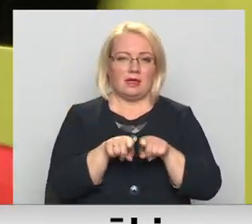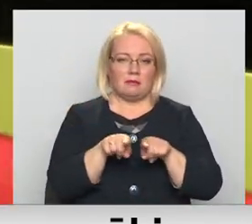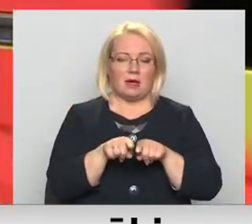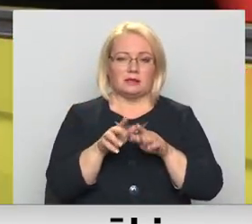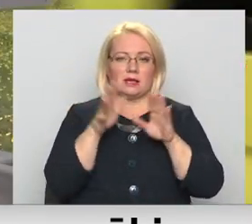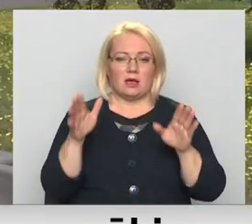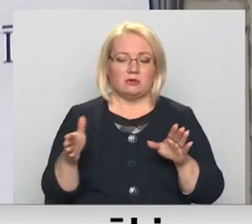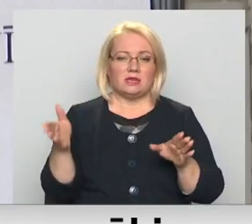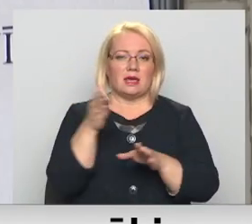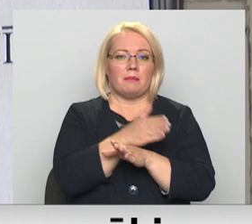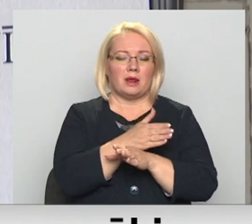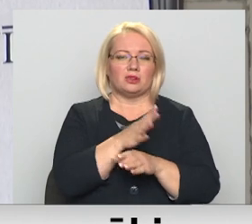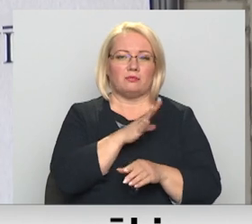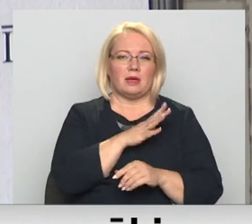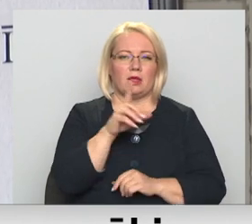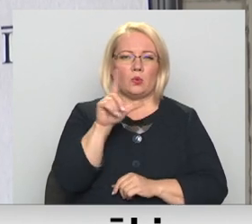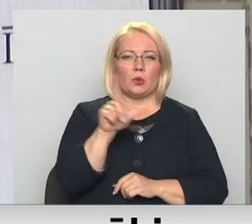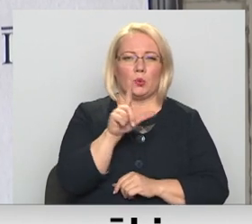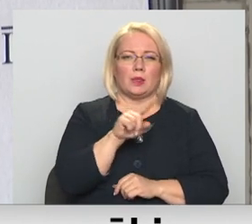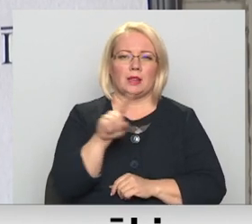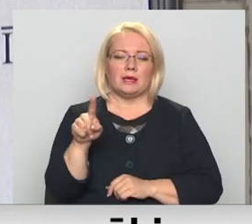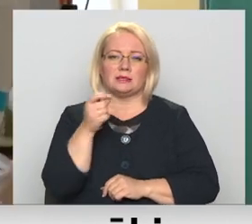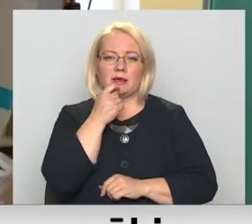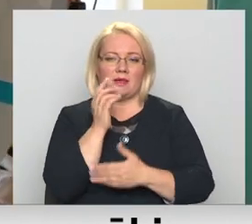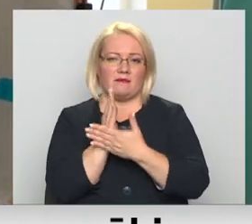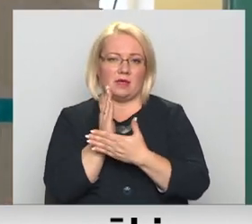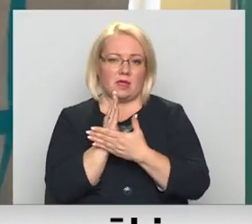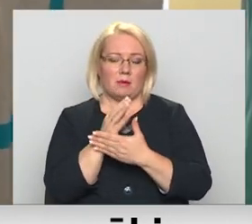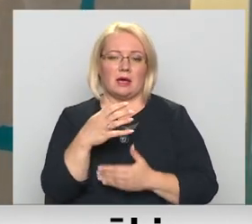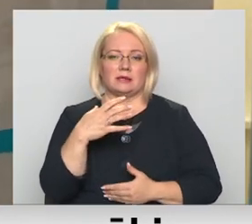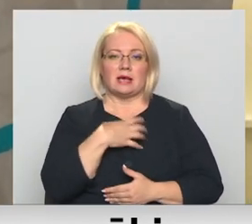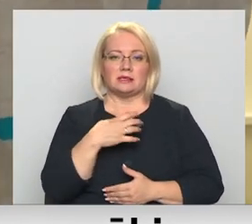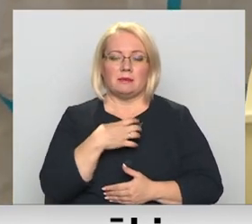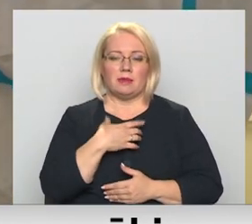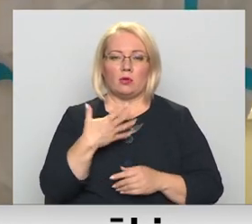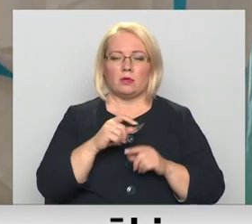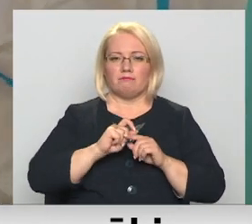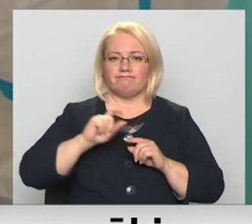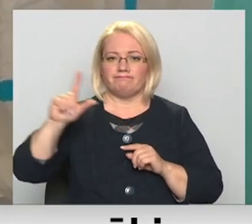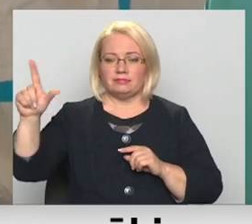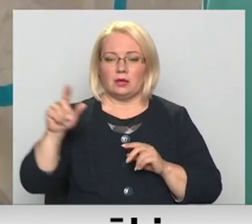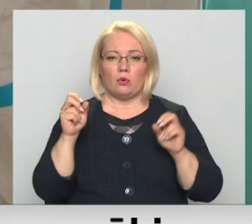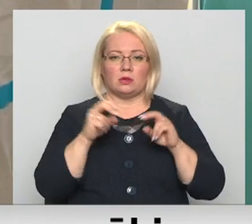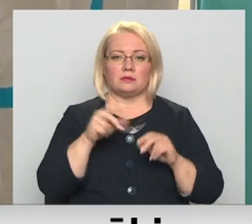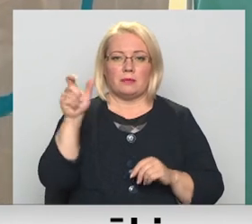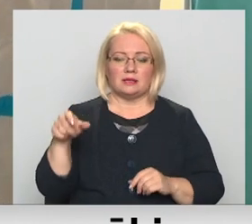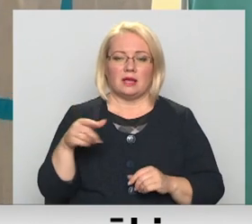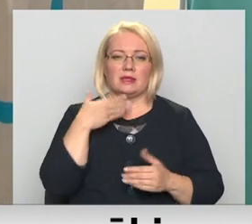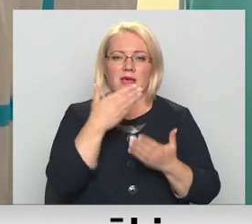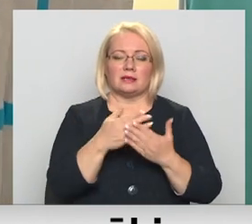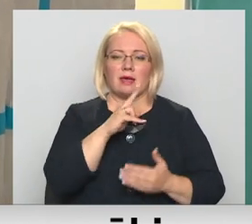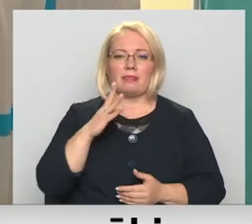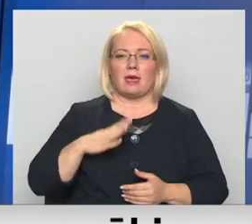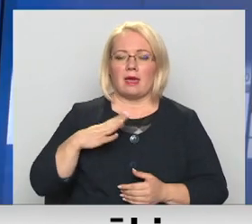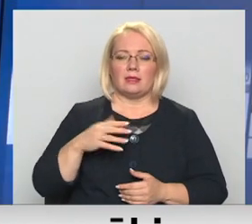cik iepriekšlaika posmā no jūlī līdz septembra vidumu. Saslimstības līkna atkal strauji kāpju un eksperti iesaka negaidīt īpaši